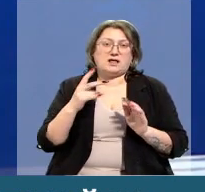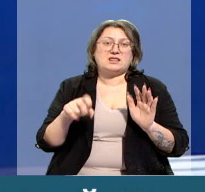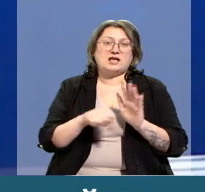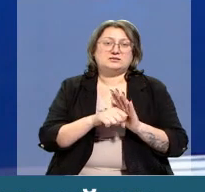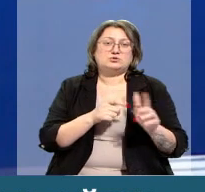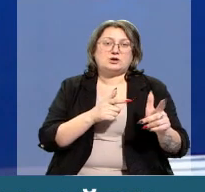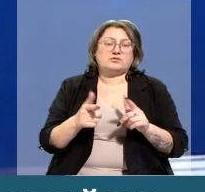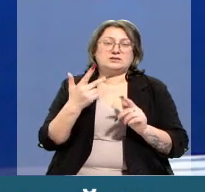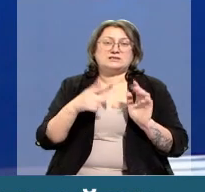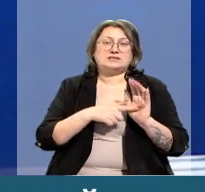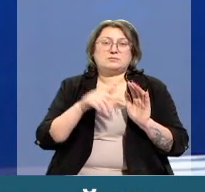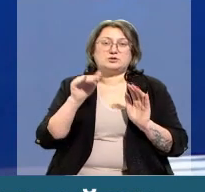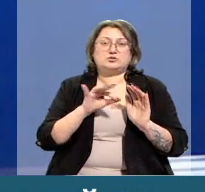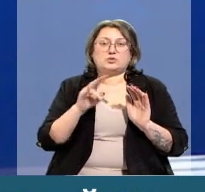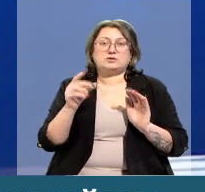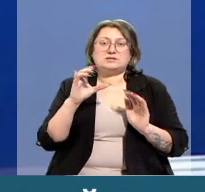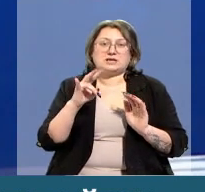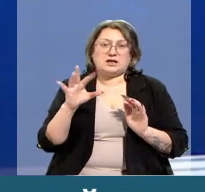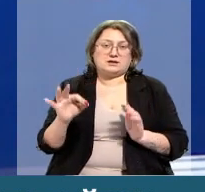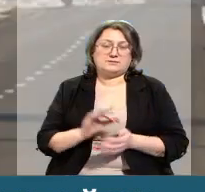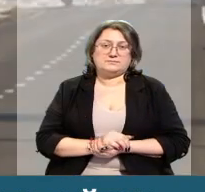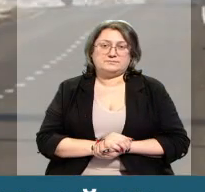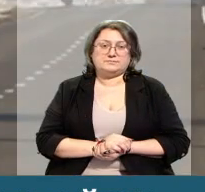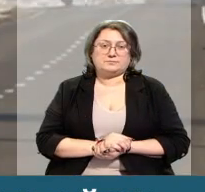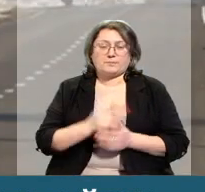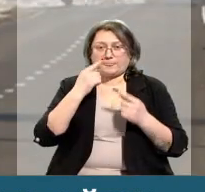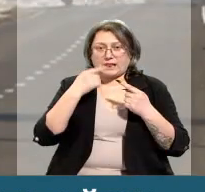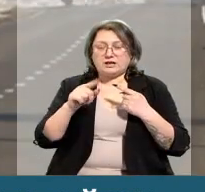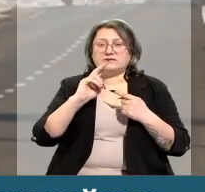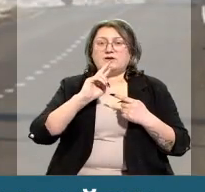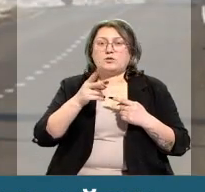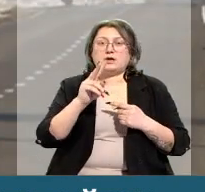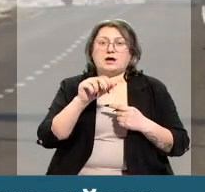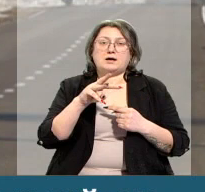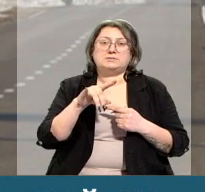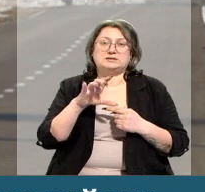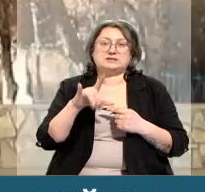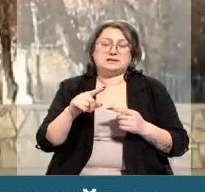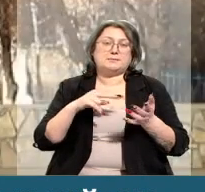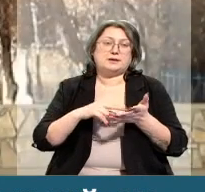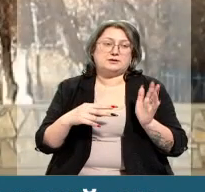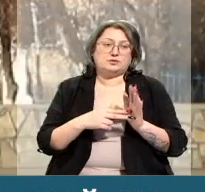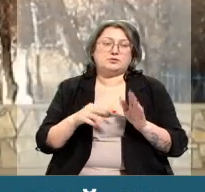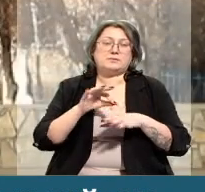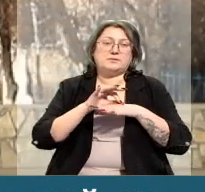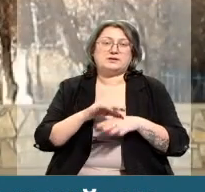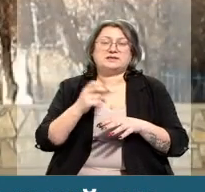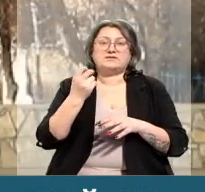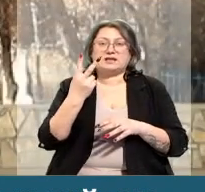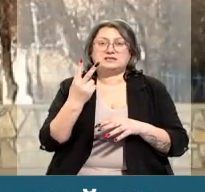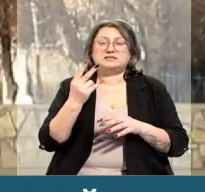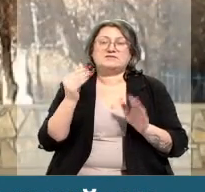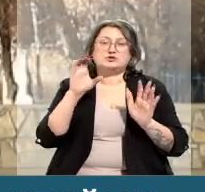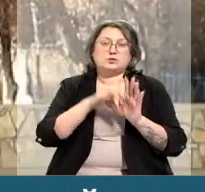зиму заготовлено 37 тысяч тонн сена. В ближайшие два года в Камыстинском районе планируют реализовать 12